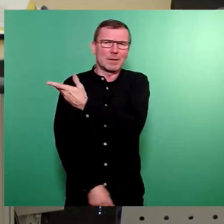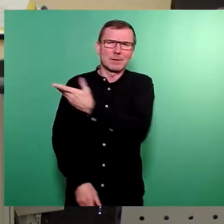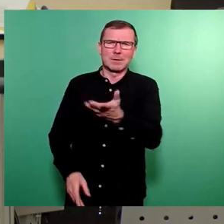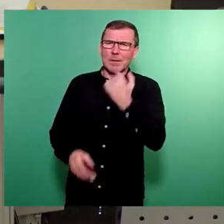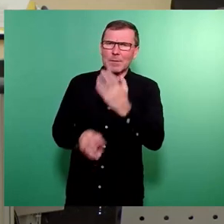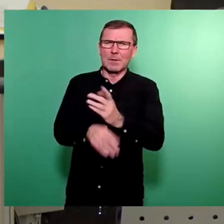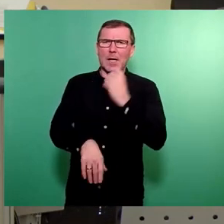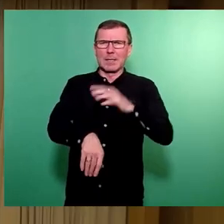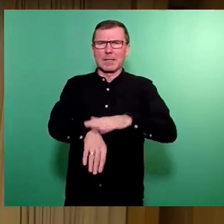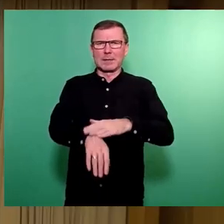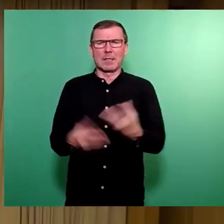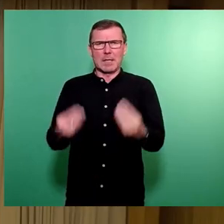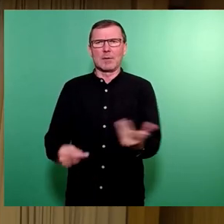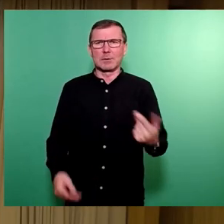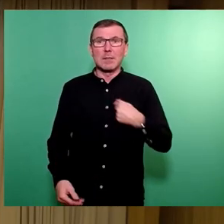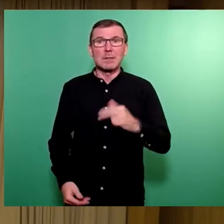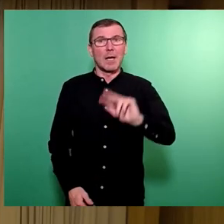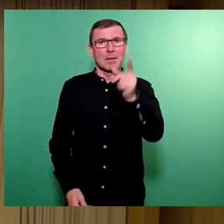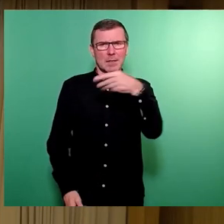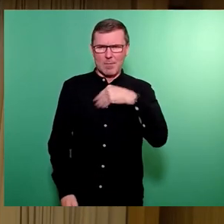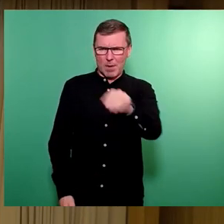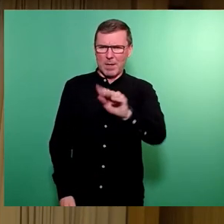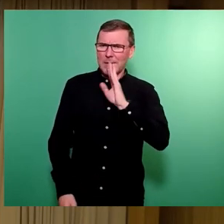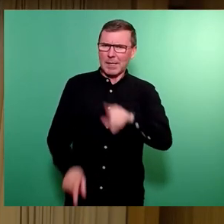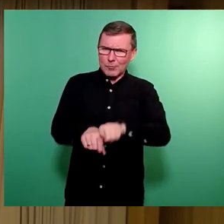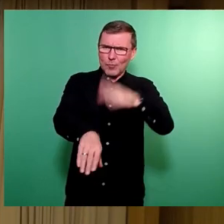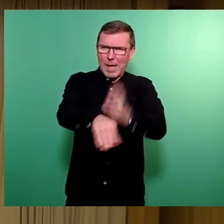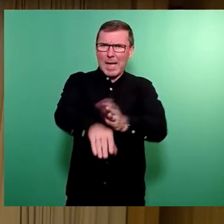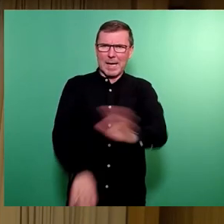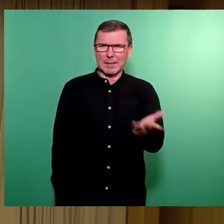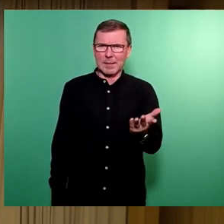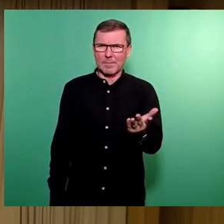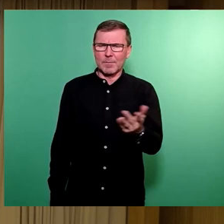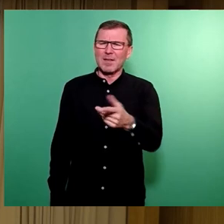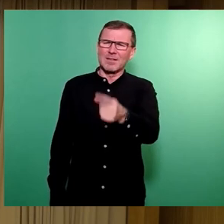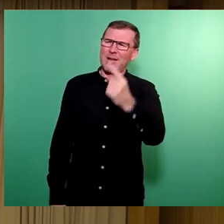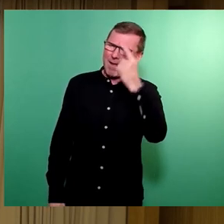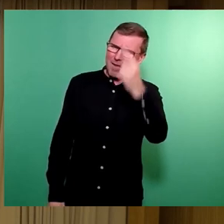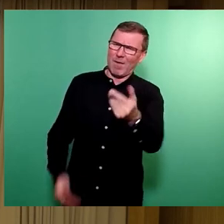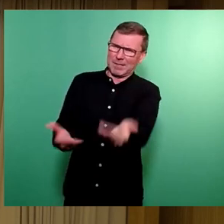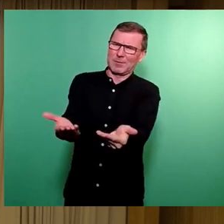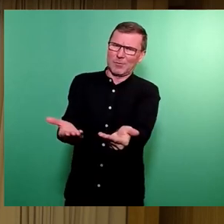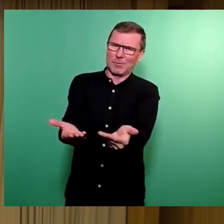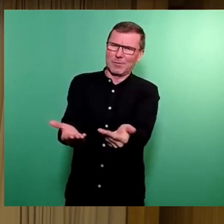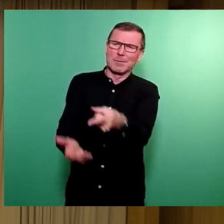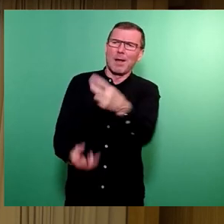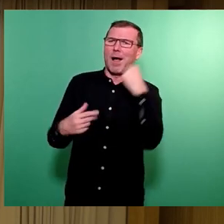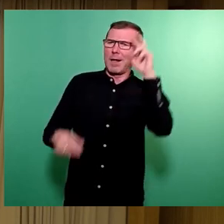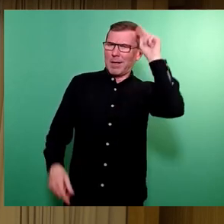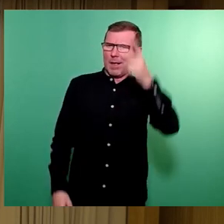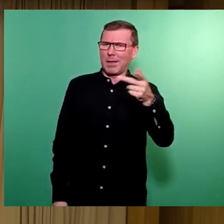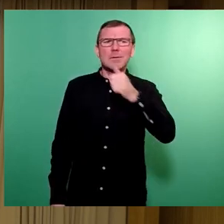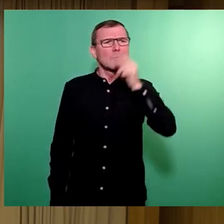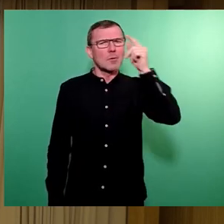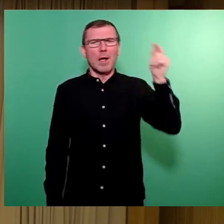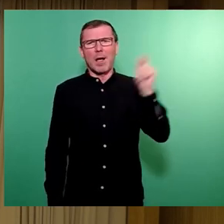Redezeit. Ich habe das zum dritten Mal jetzt mal mahnend eingegriffen. Ich auch nochmal sehen, sind ja ein alter Hase. Wenn auch ein junger Hase jetzt wieder